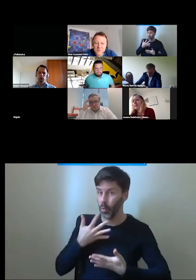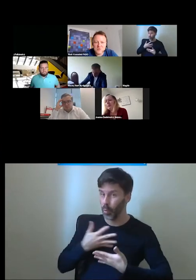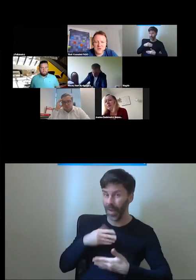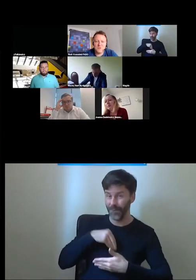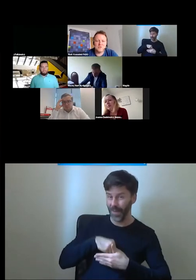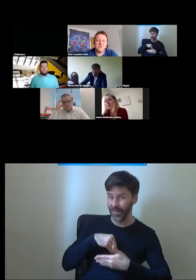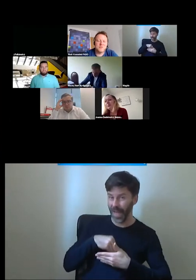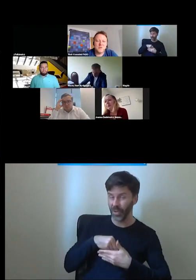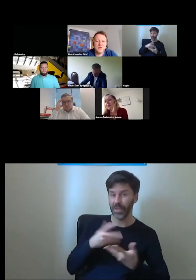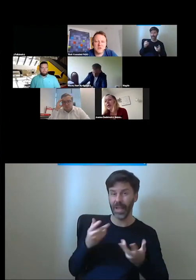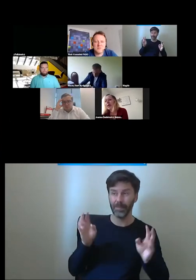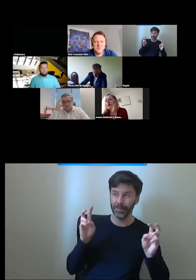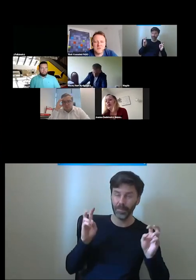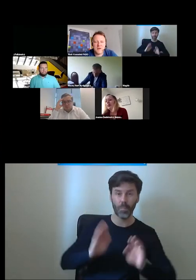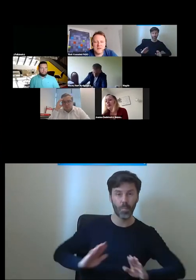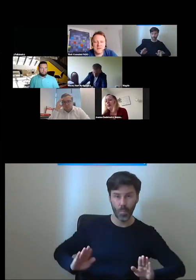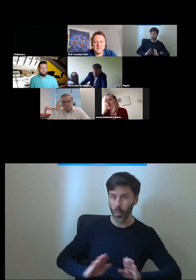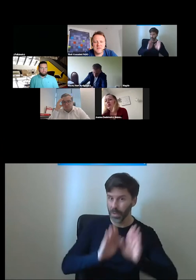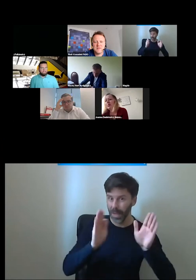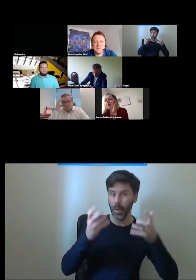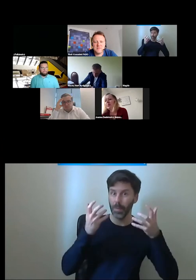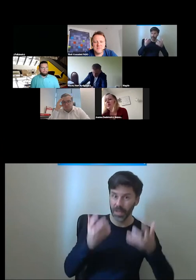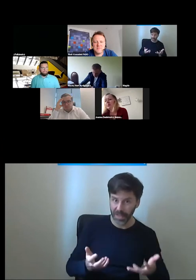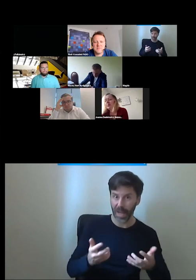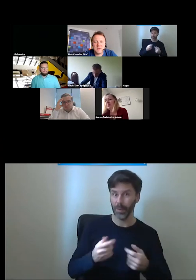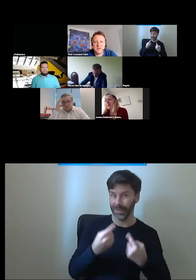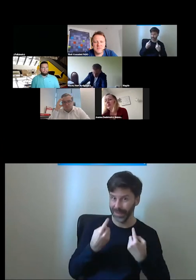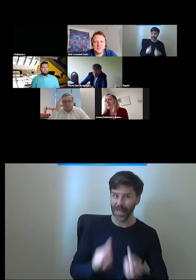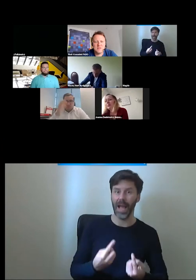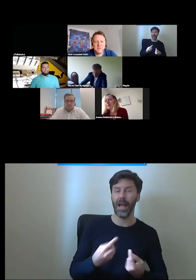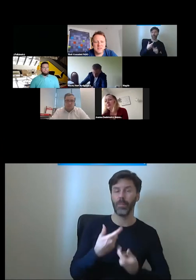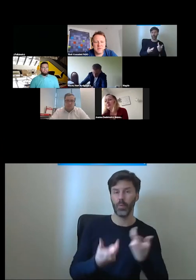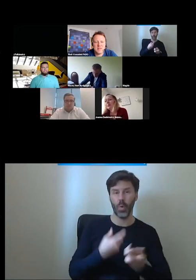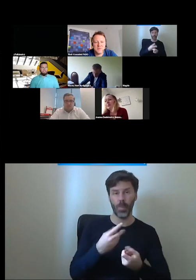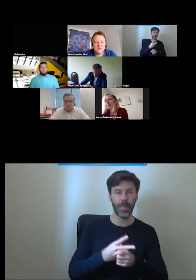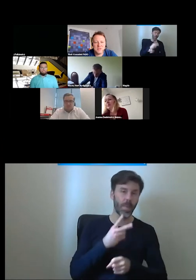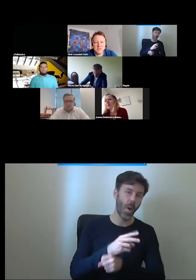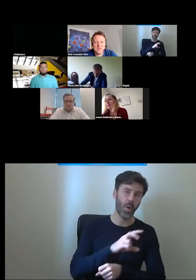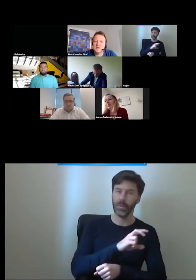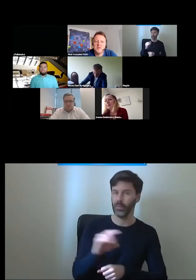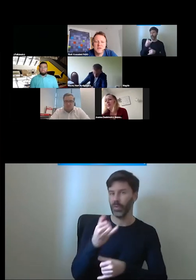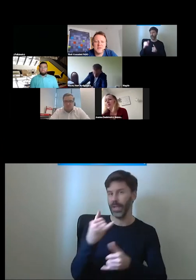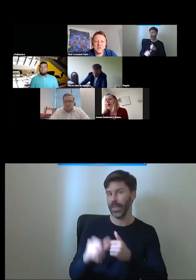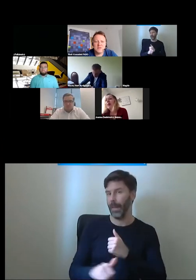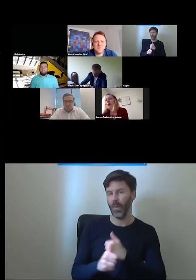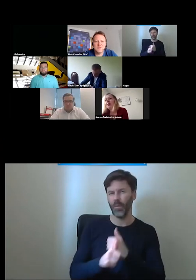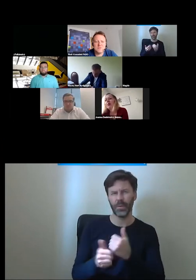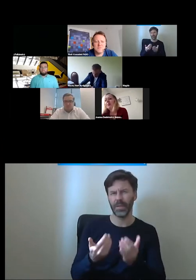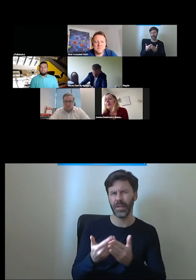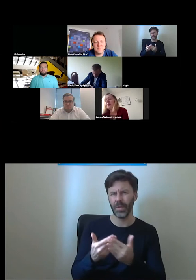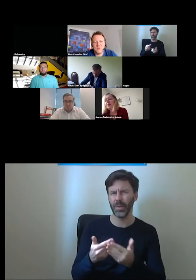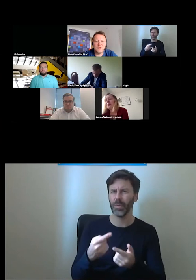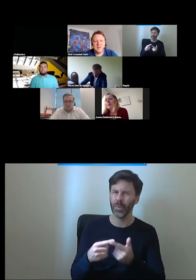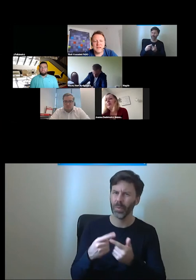od muzeum czy to było jakoś spowodowane jakimiś innymi aspektami jeszcze trochę chciałbym